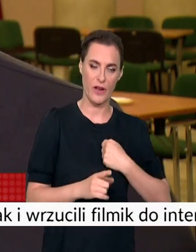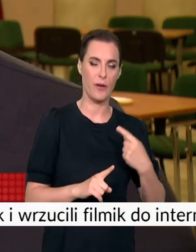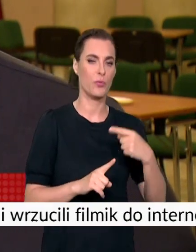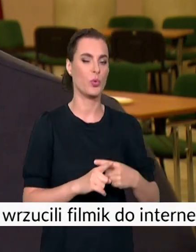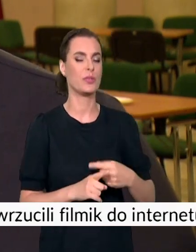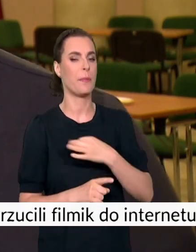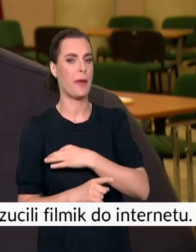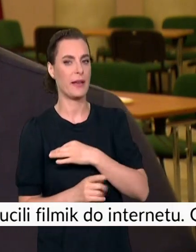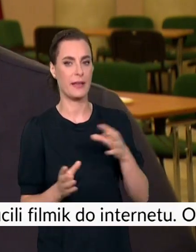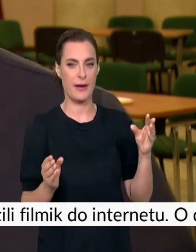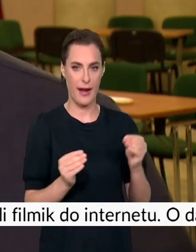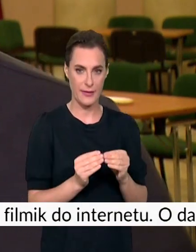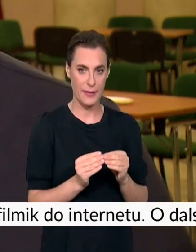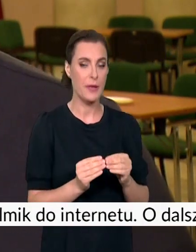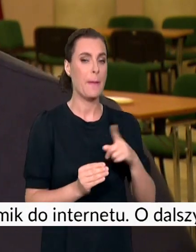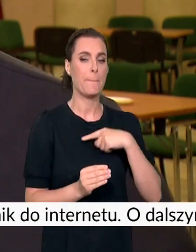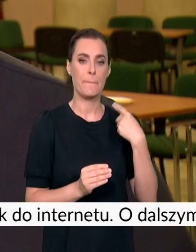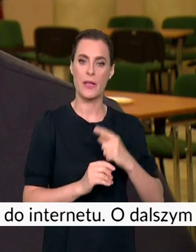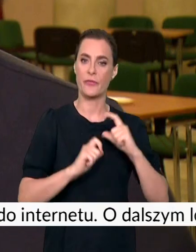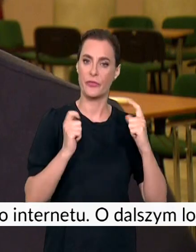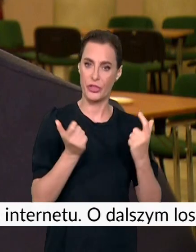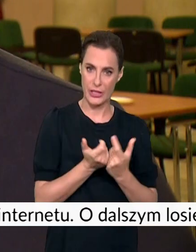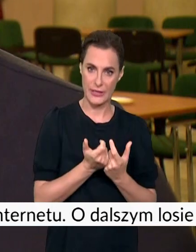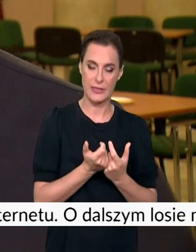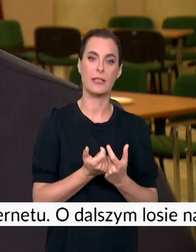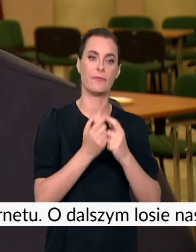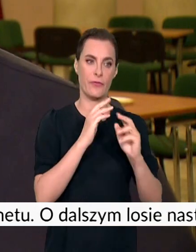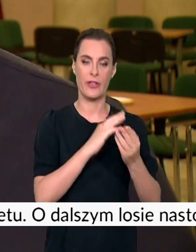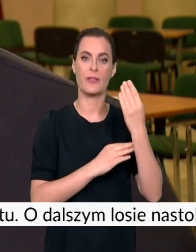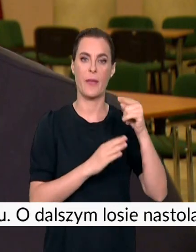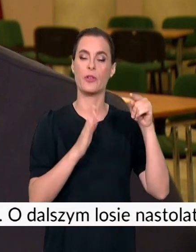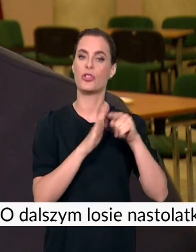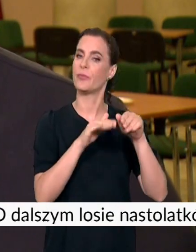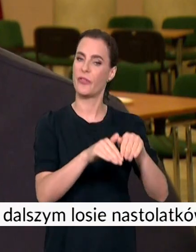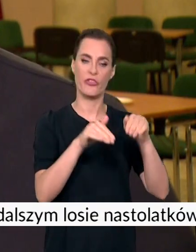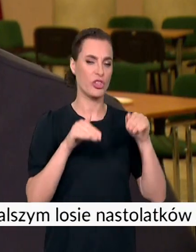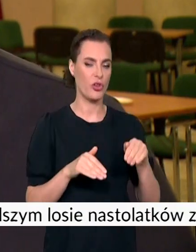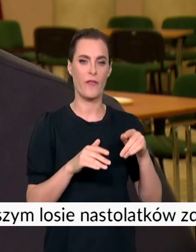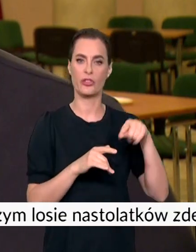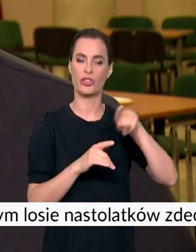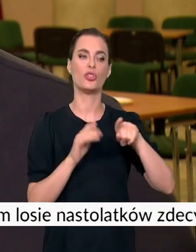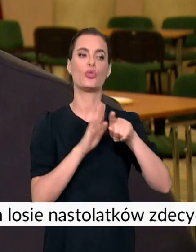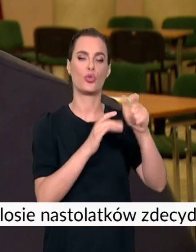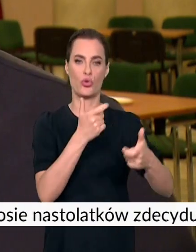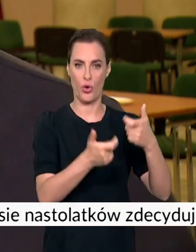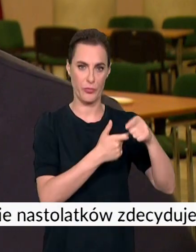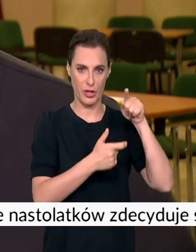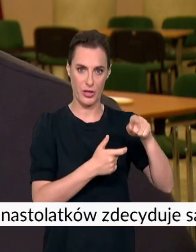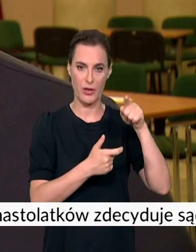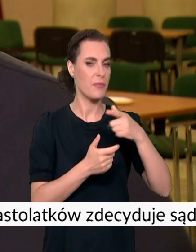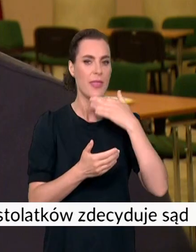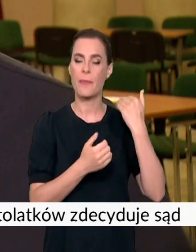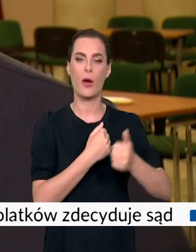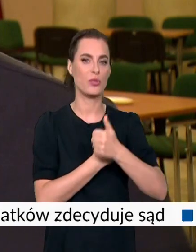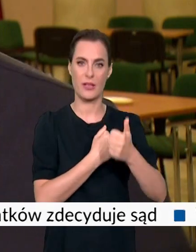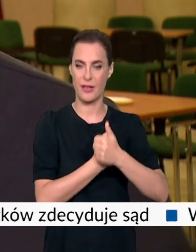Razem, którym wszyscy jednak wzywamy do cofnięcia tych kroków, które nie są uzasadnione